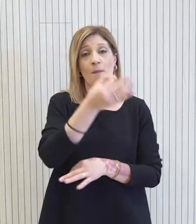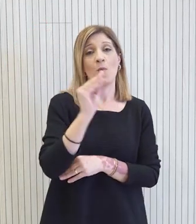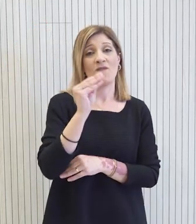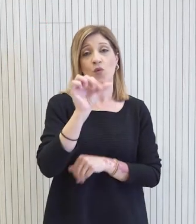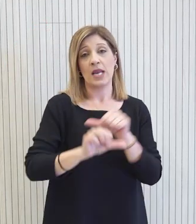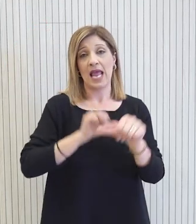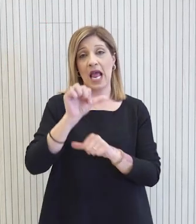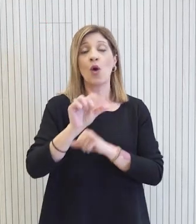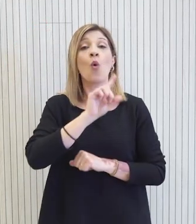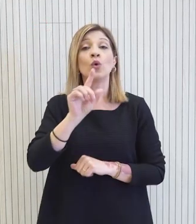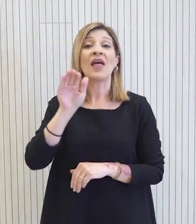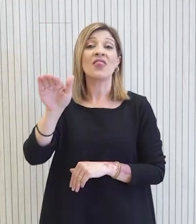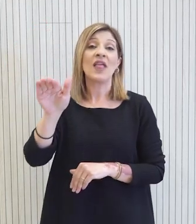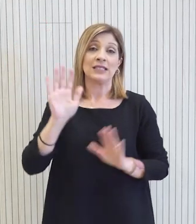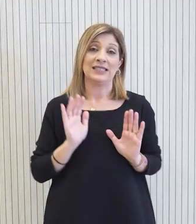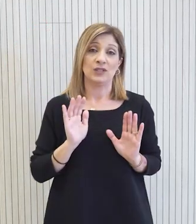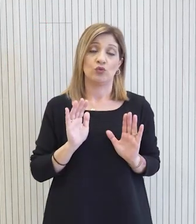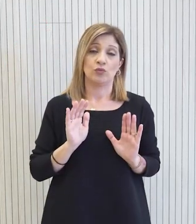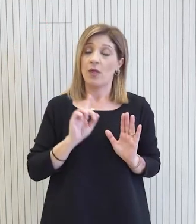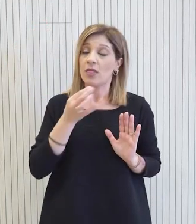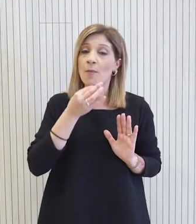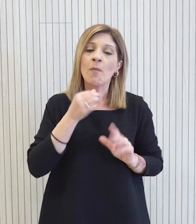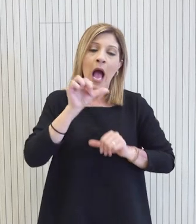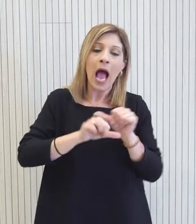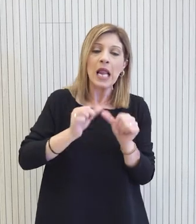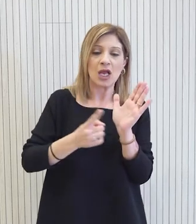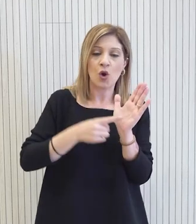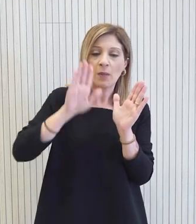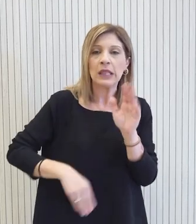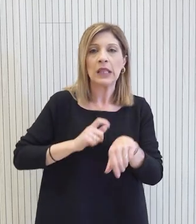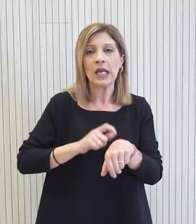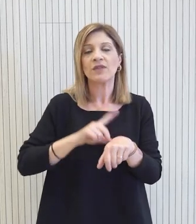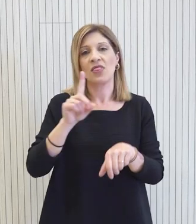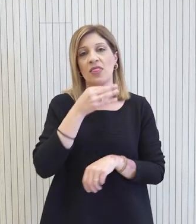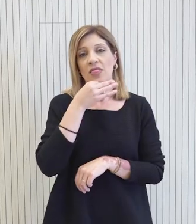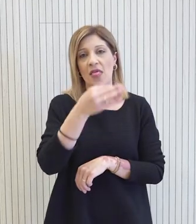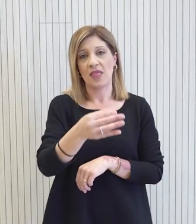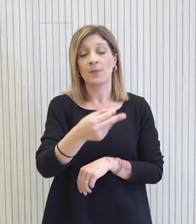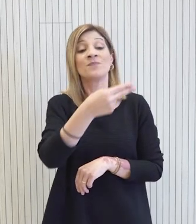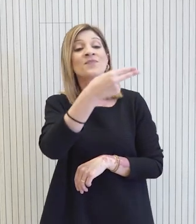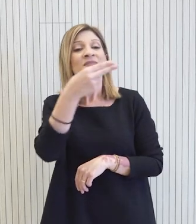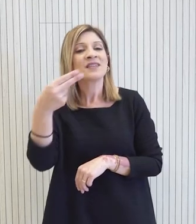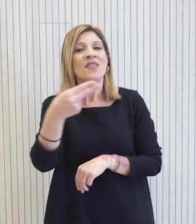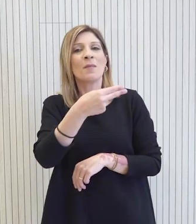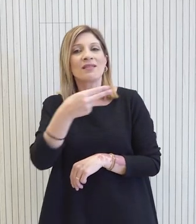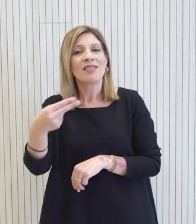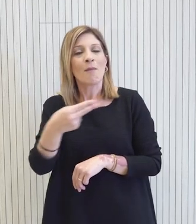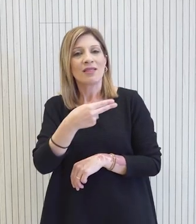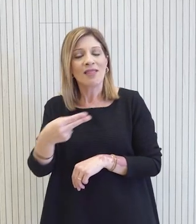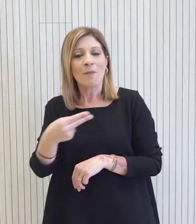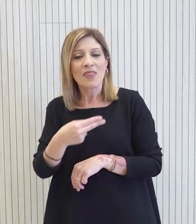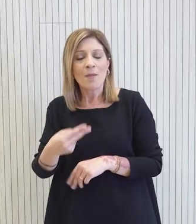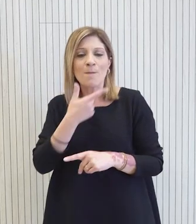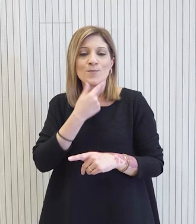Αντιπροσώπων ούτε θα συζητηθεί πριν την εφαρμογή της μεταρρύθμισης της τοπικής αυτοδιοίκησης. Πρακτικά ζητήματα τα οποία είναι προς την ομαλότερη